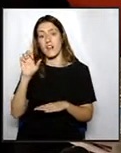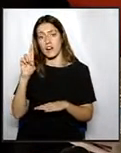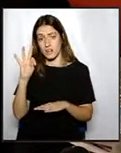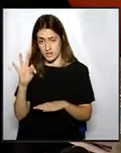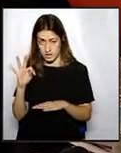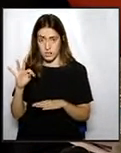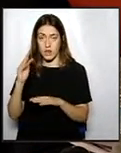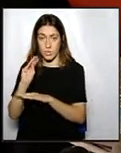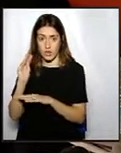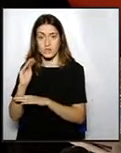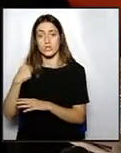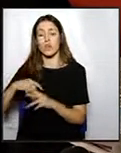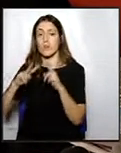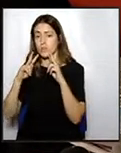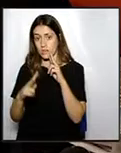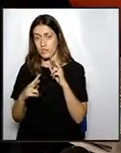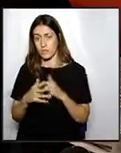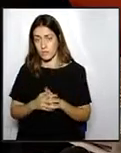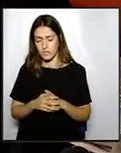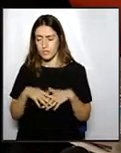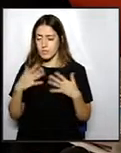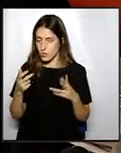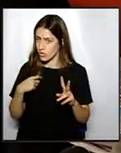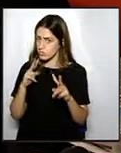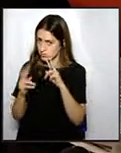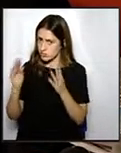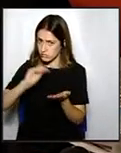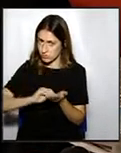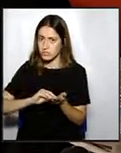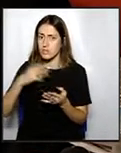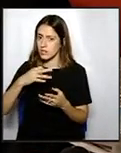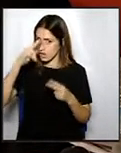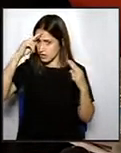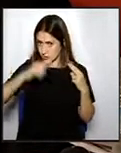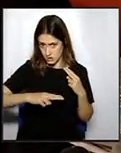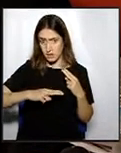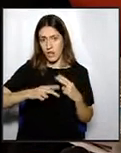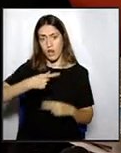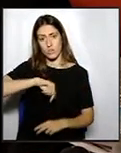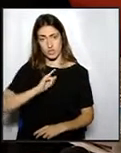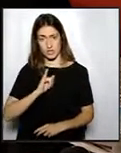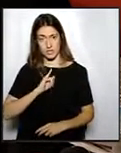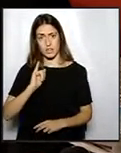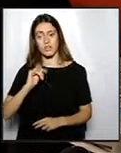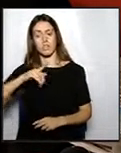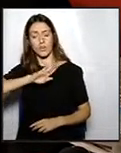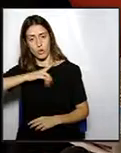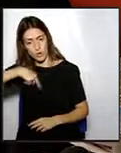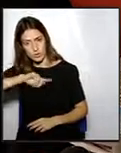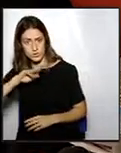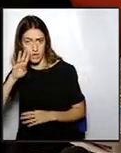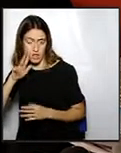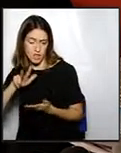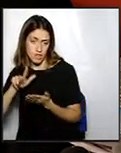quarta llengua. Insisteixo, cap, cap, cal respectar al màxim la nostra identitat i la nostra llengua. No es pot marginar cap